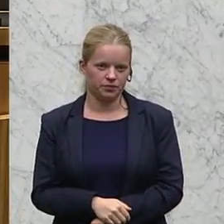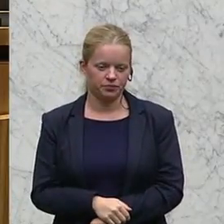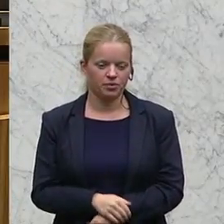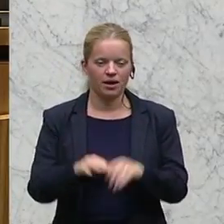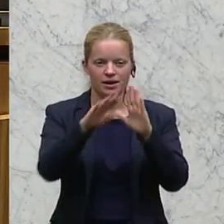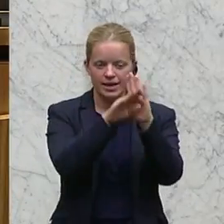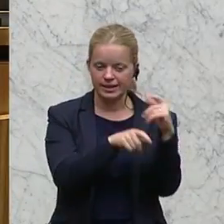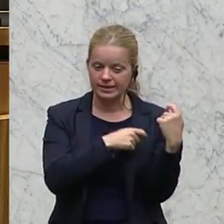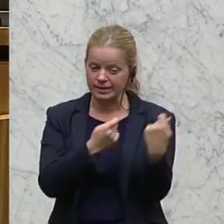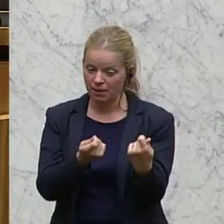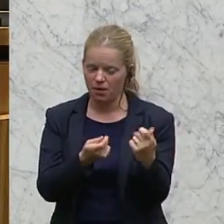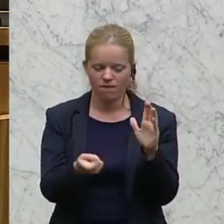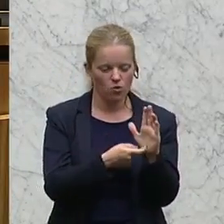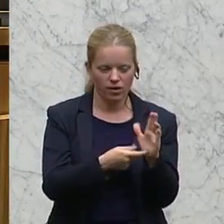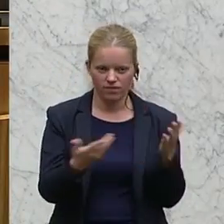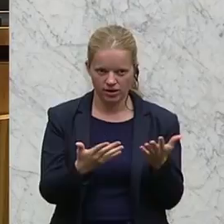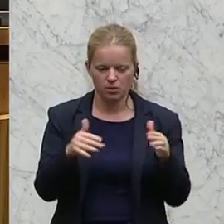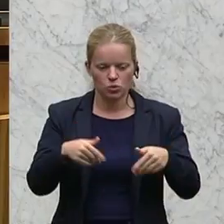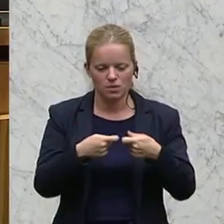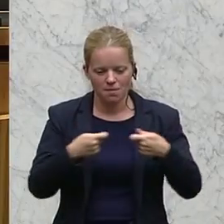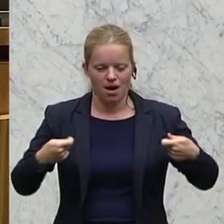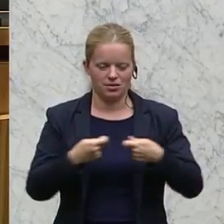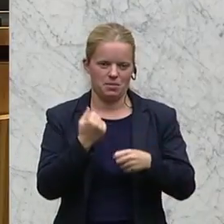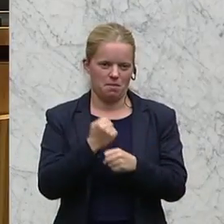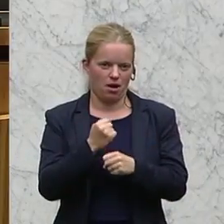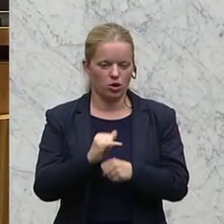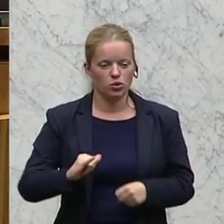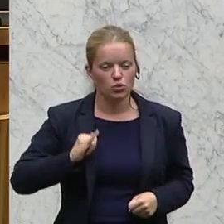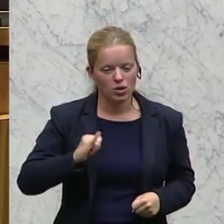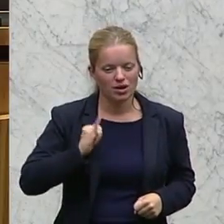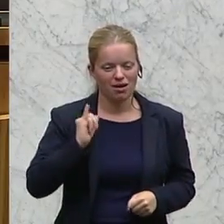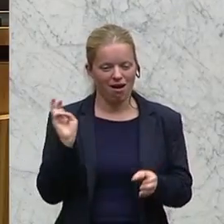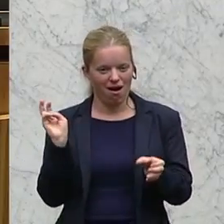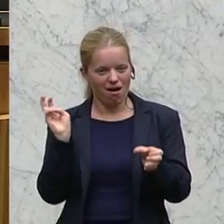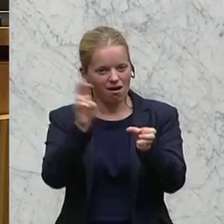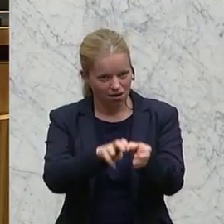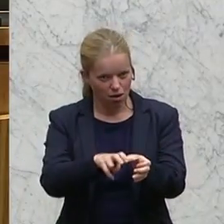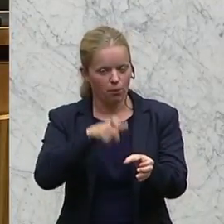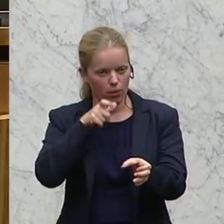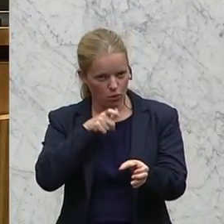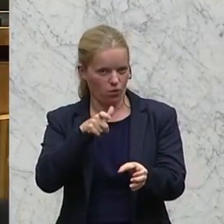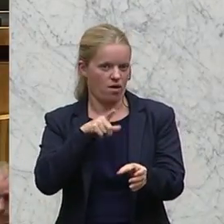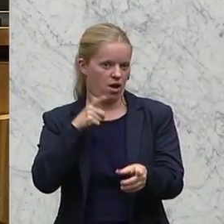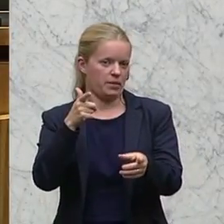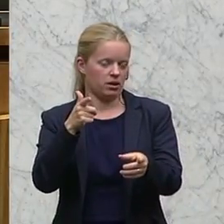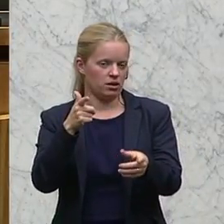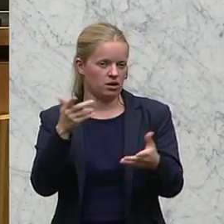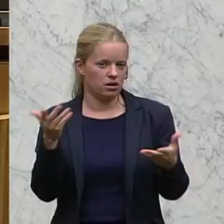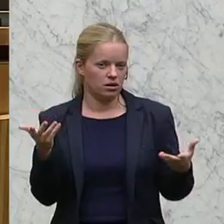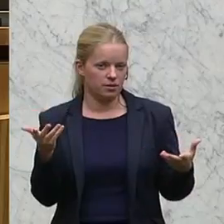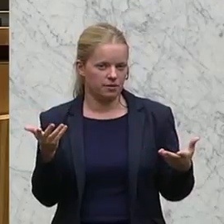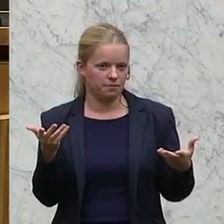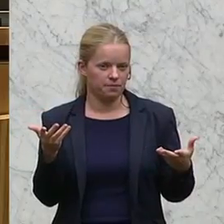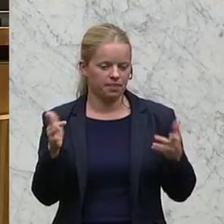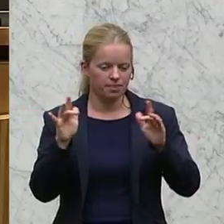Gesetzgeber ist gefordert, Maßnahmen zu setzen, Jugendlichen den Einstieg ins Berufsleben mit einer